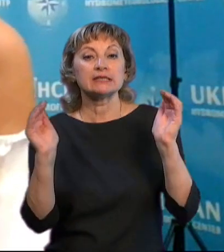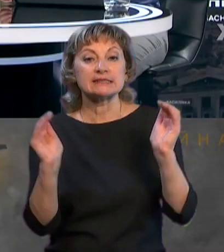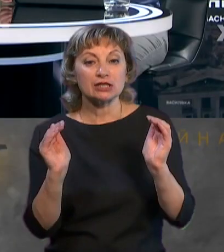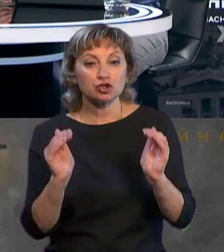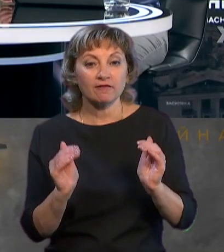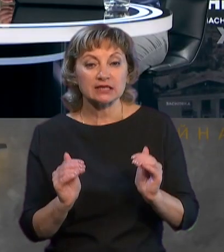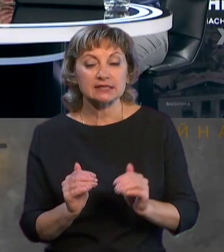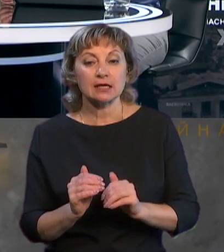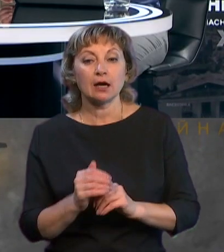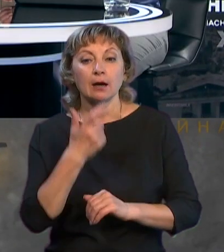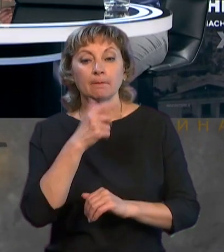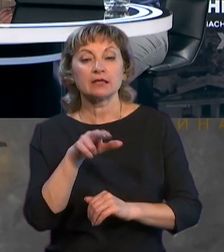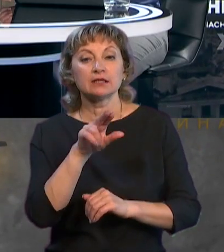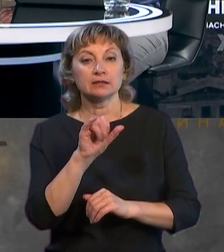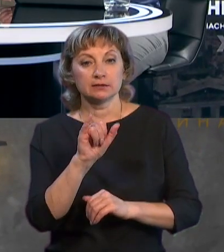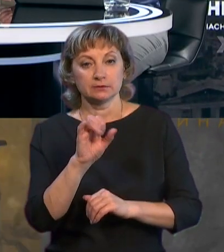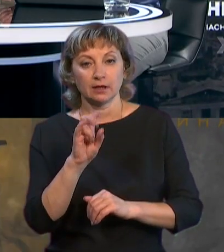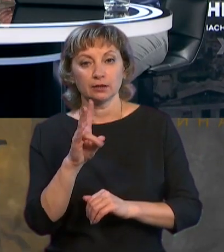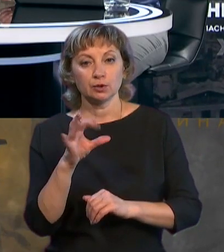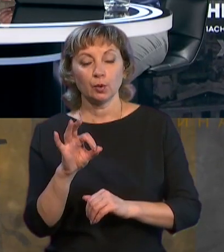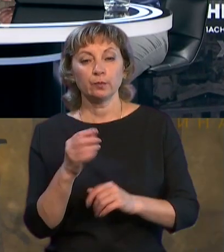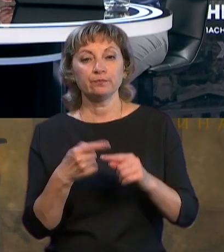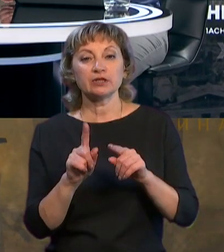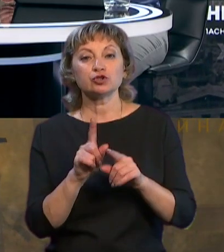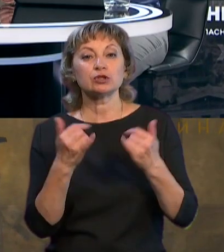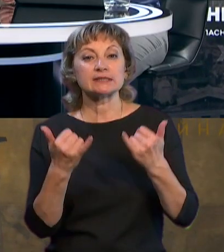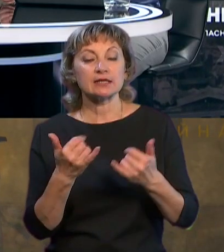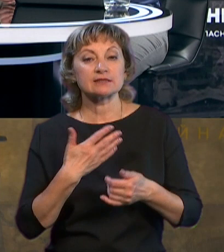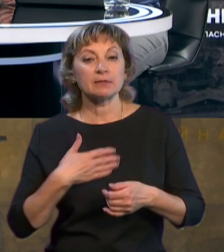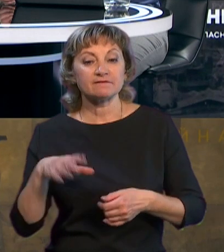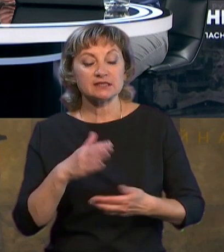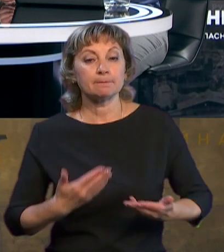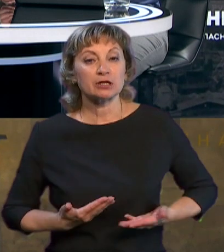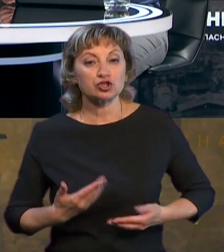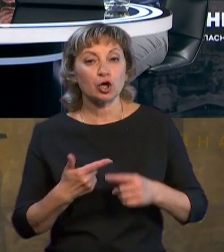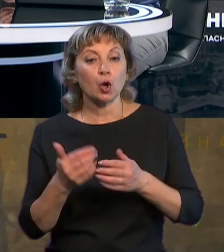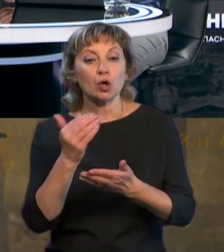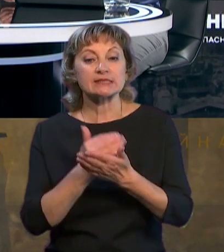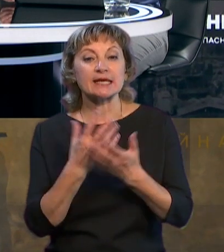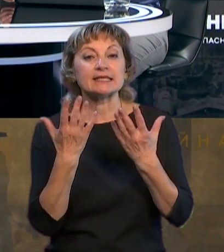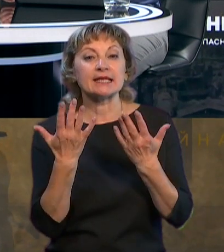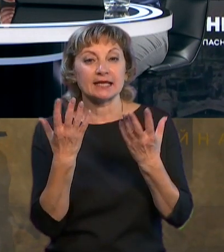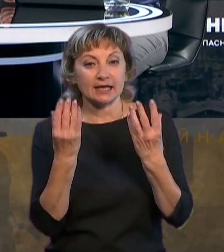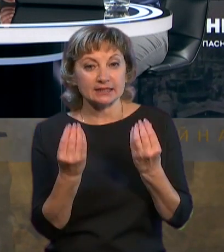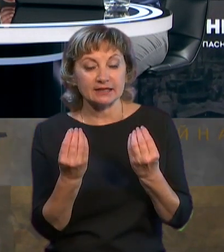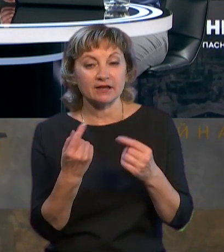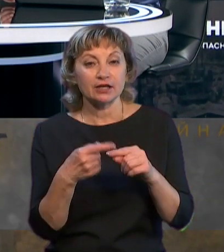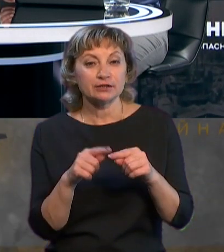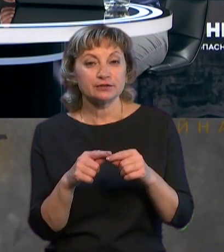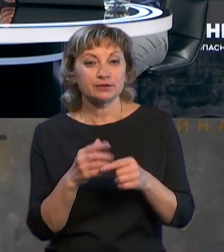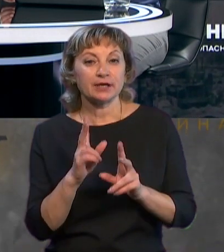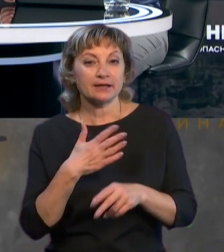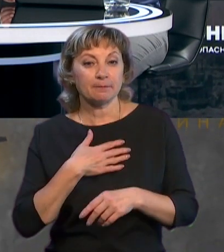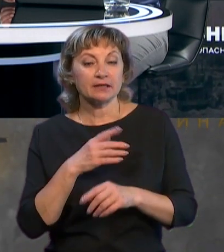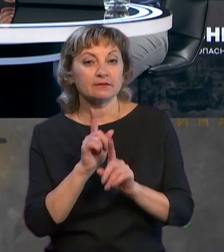Пані Діано, те, що зараз ми всі переживаємо ці останні декілька днів, як на мене